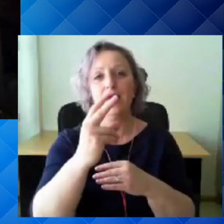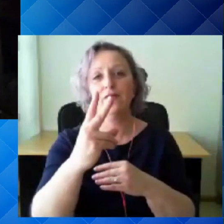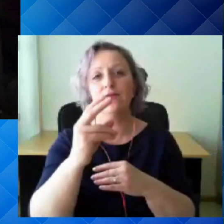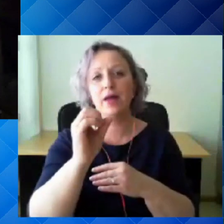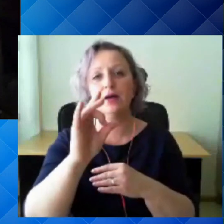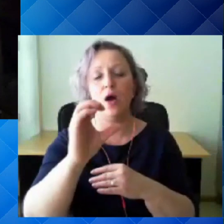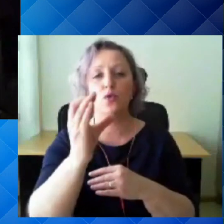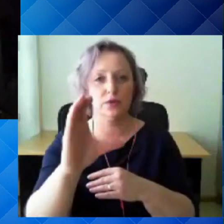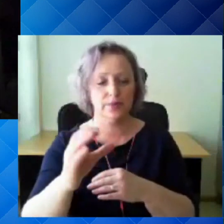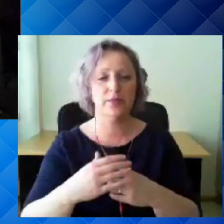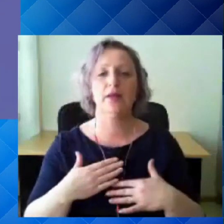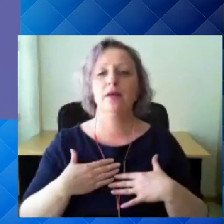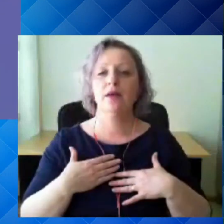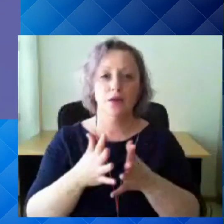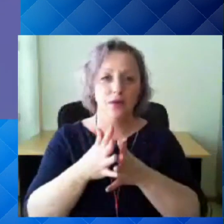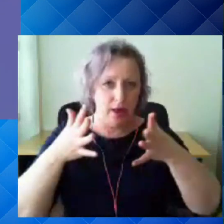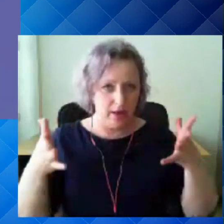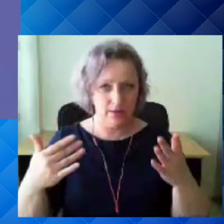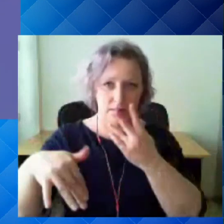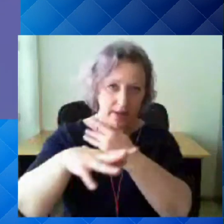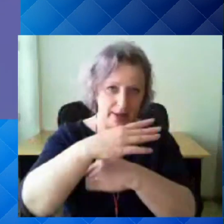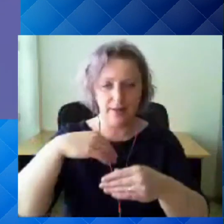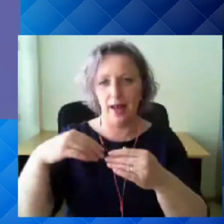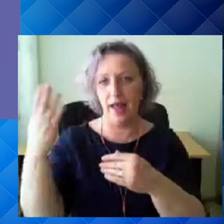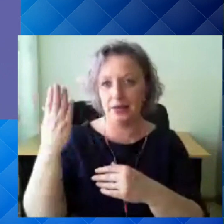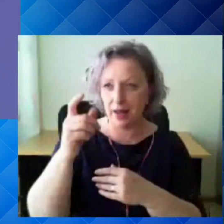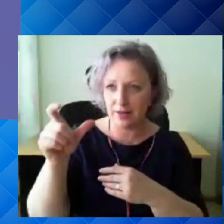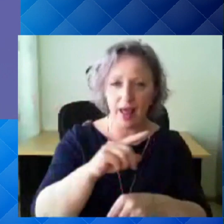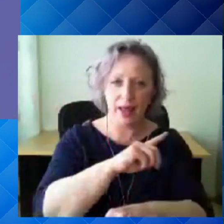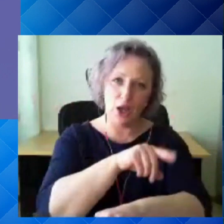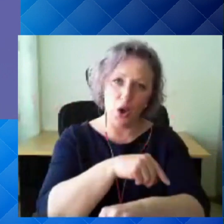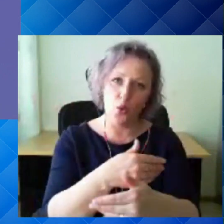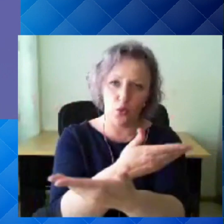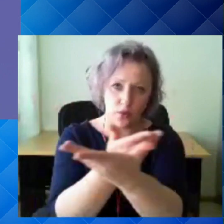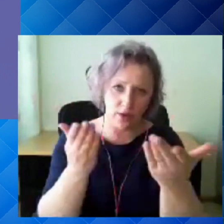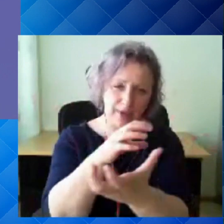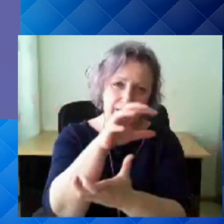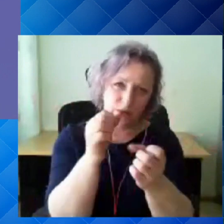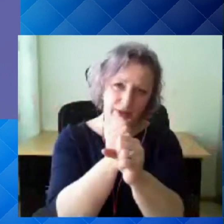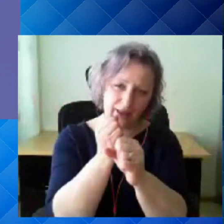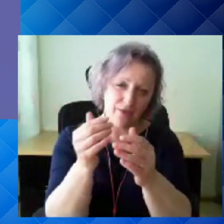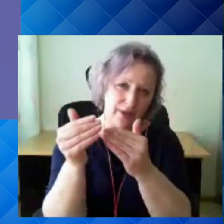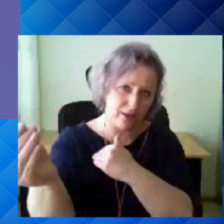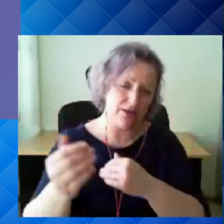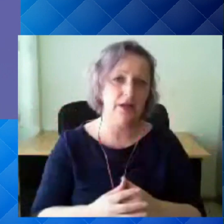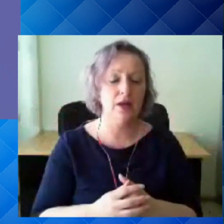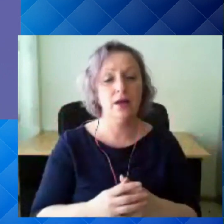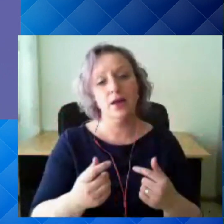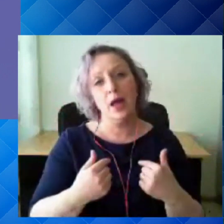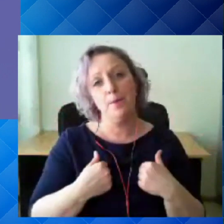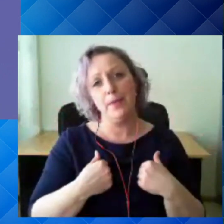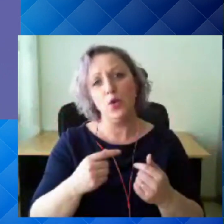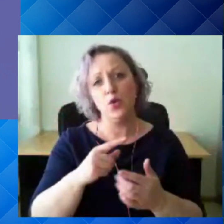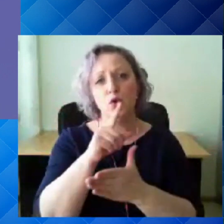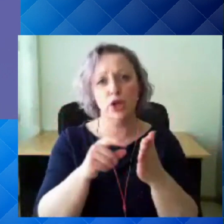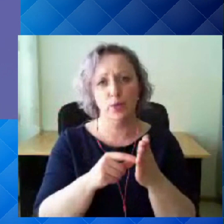Ja suureid tähk kõikidele esinejatele, me jõudu teile selles keerulises tegevuses edasi. Minu küsimus